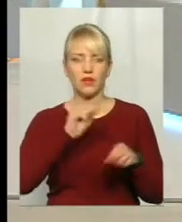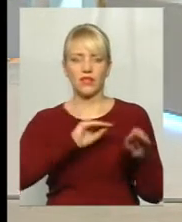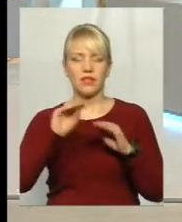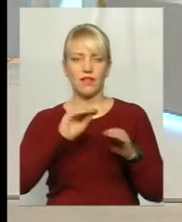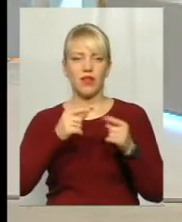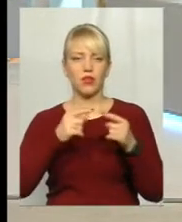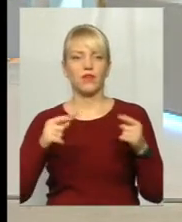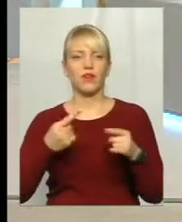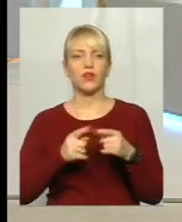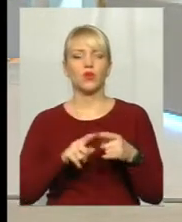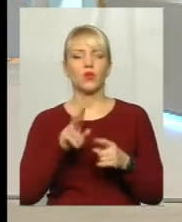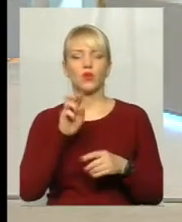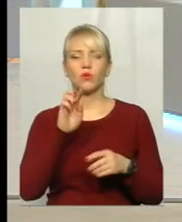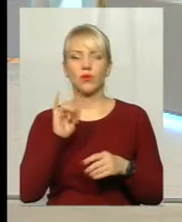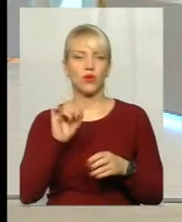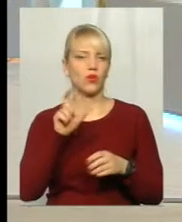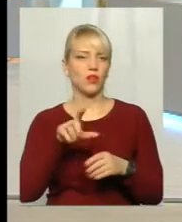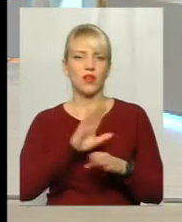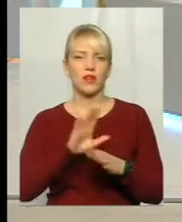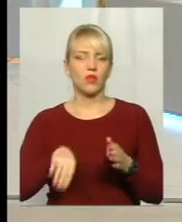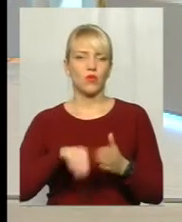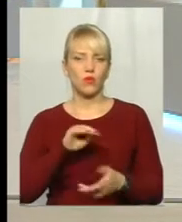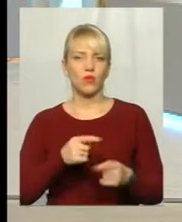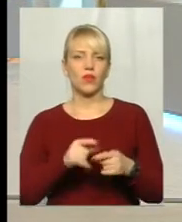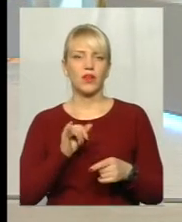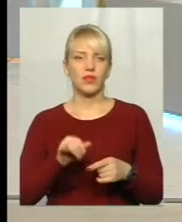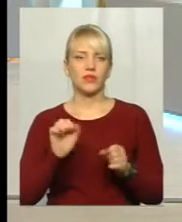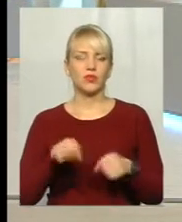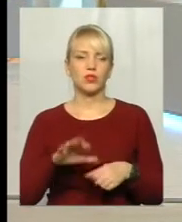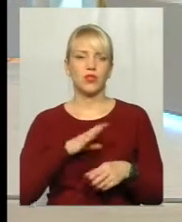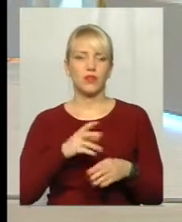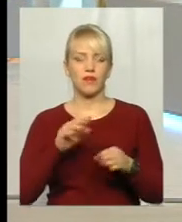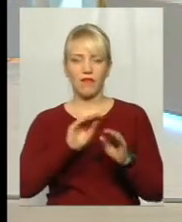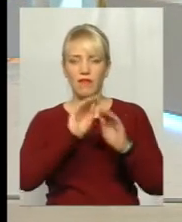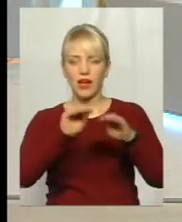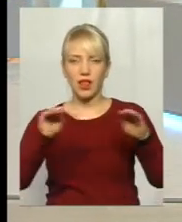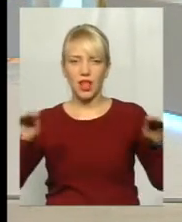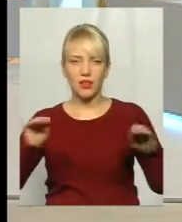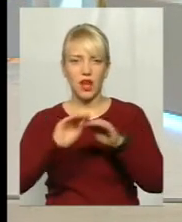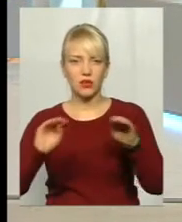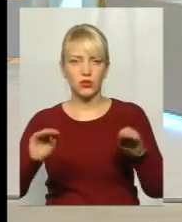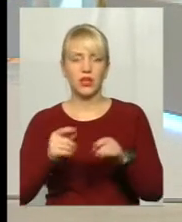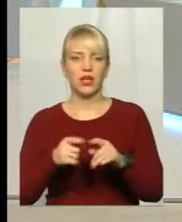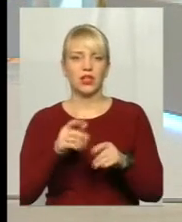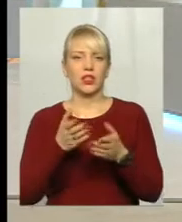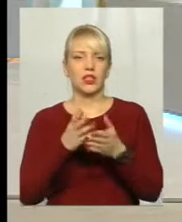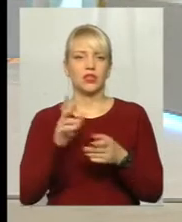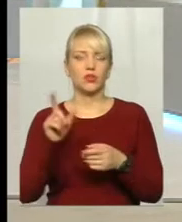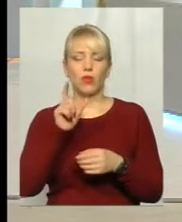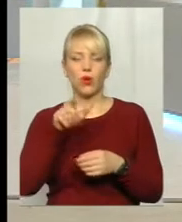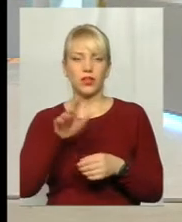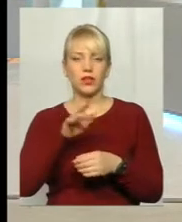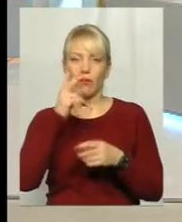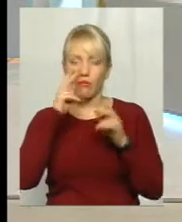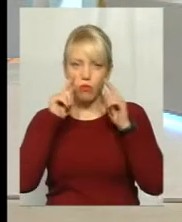який, може, людина ніколи не купувала, його насправді викладають так, щоб людина бачила і вона про нього не пройшла, щоб вона його